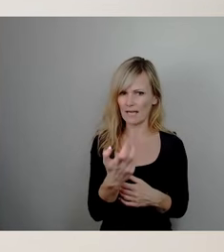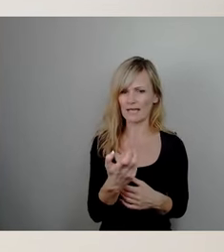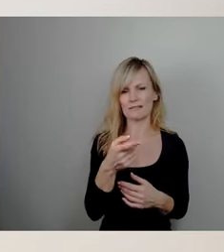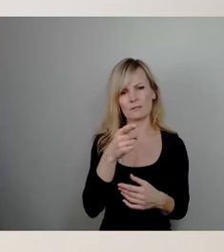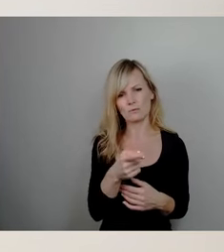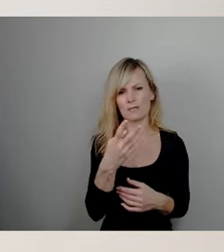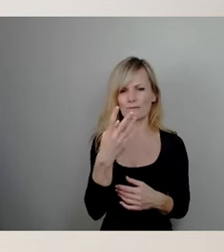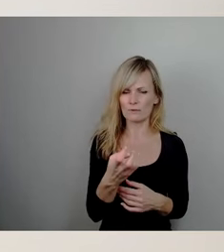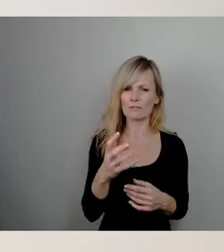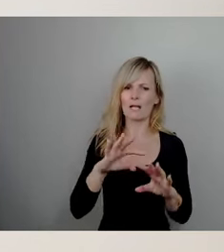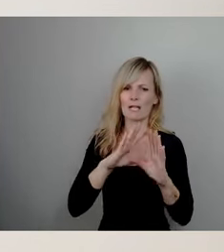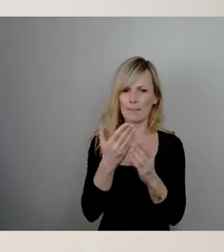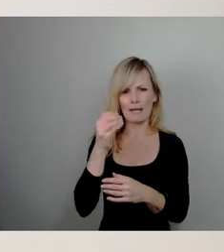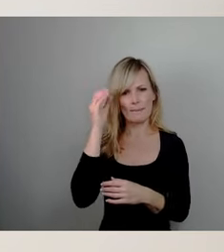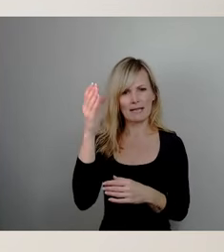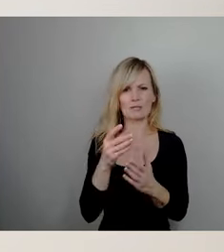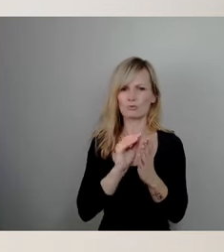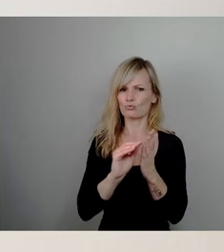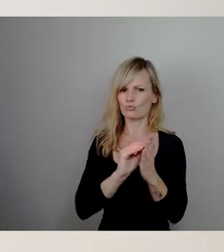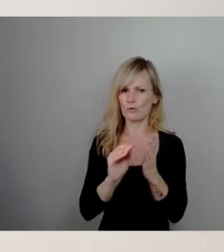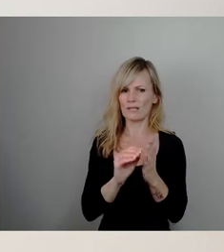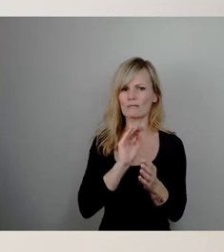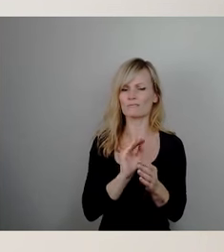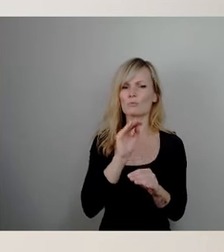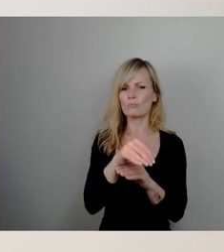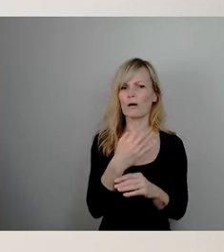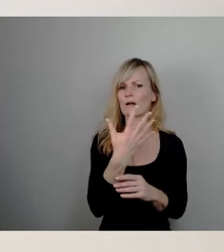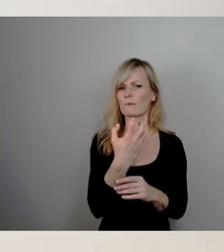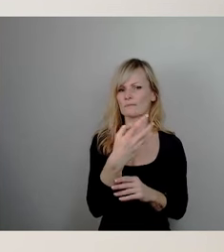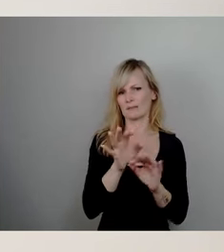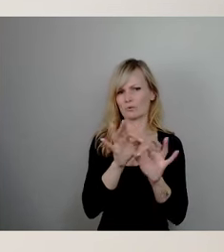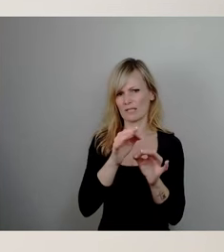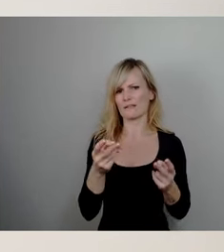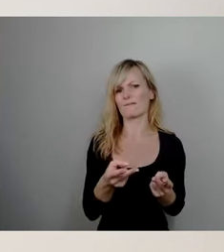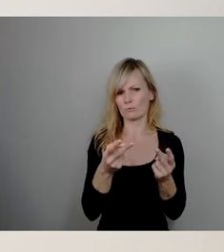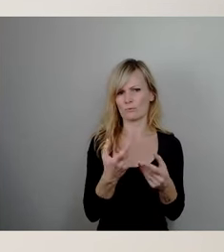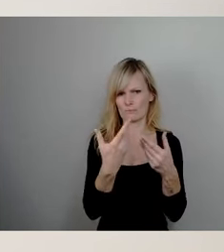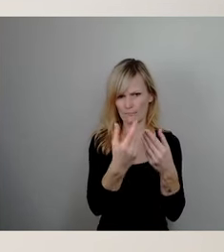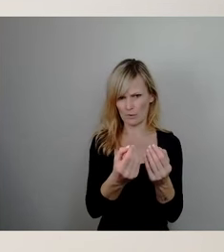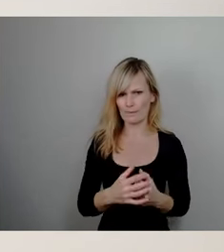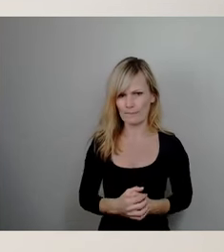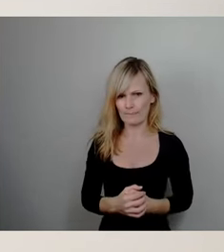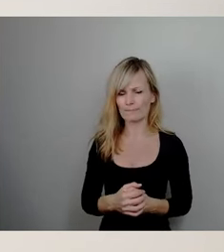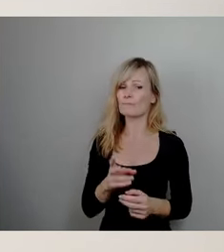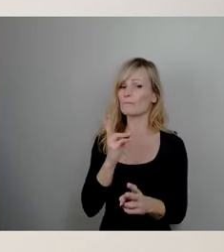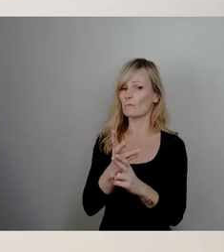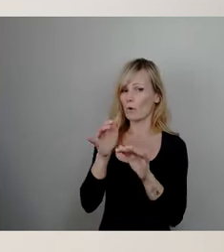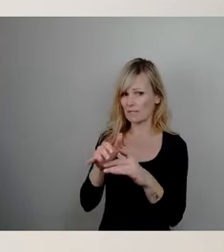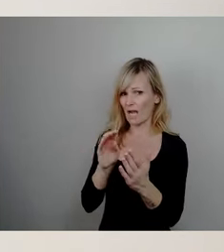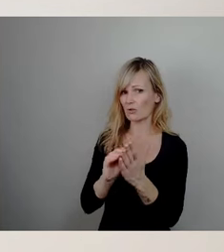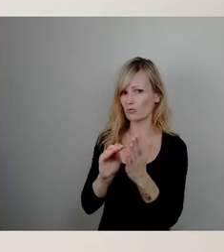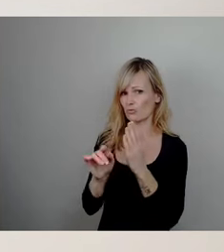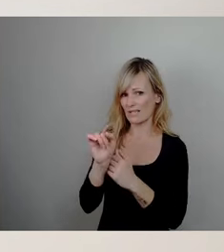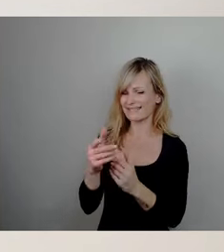40 allgemeinbildenden Schulen über die Hälfte. Und wir haben immer noch Schulen, und das war das erklärte